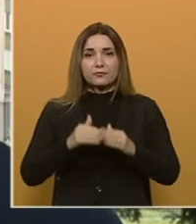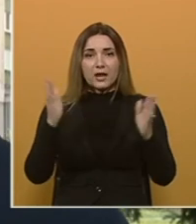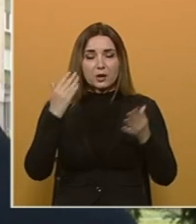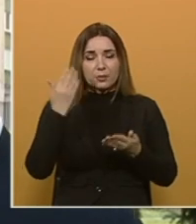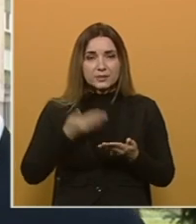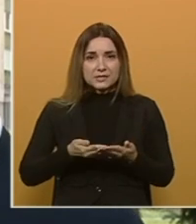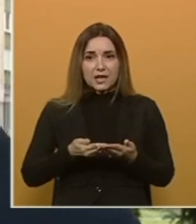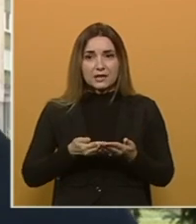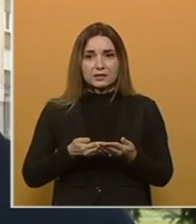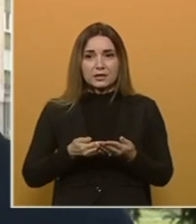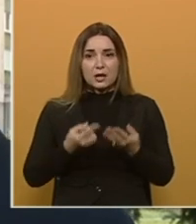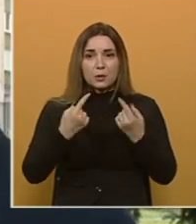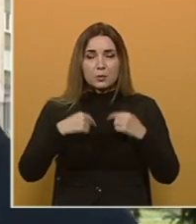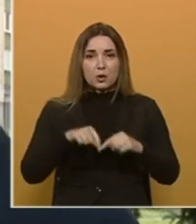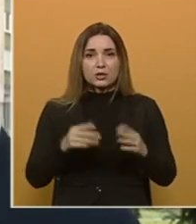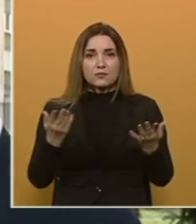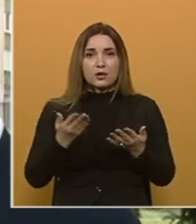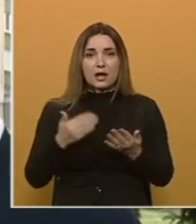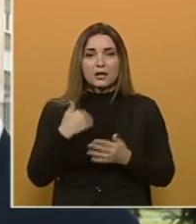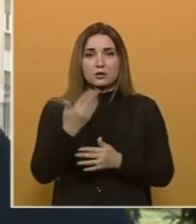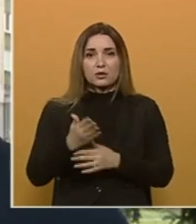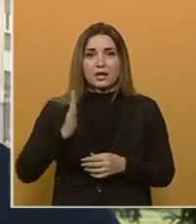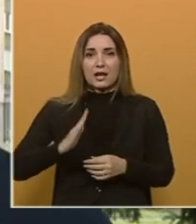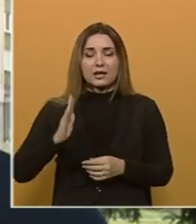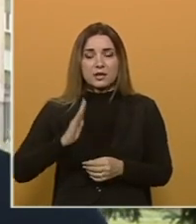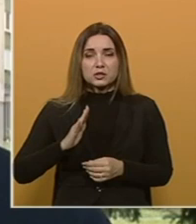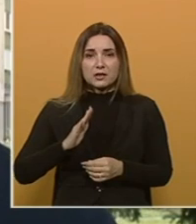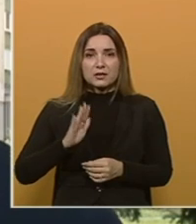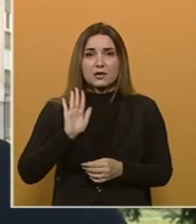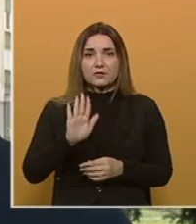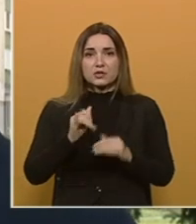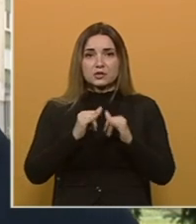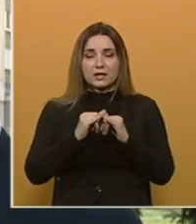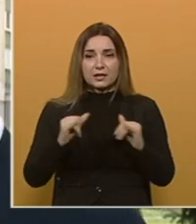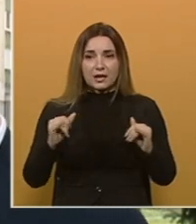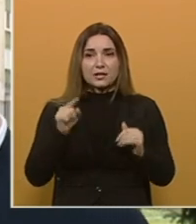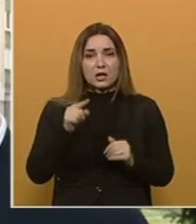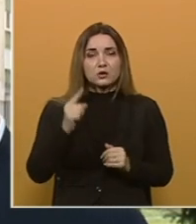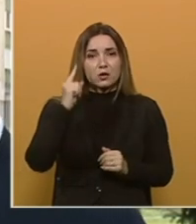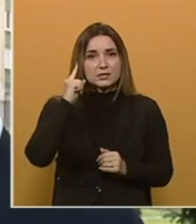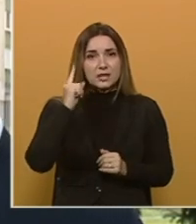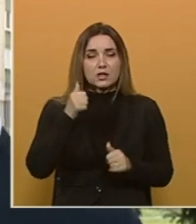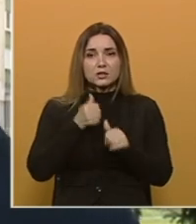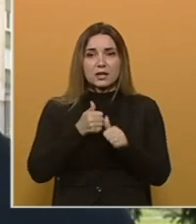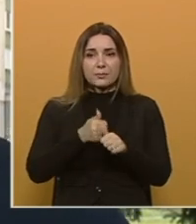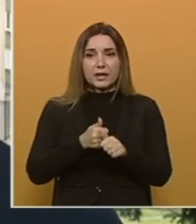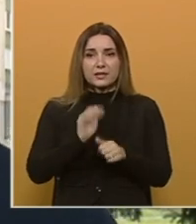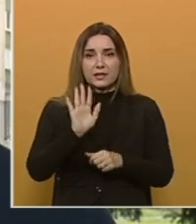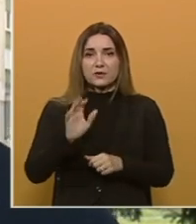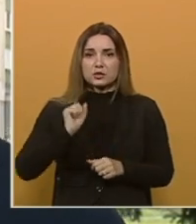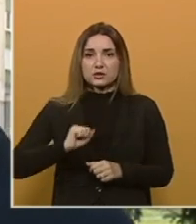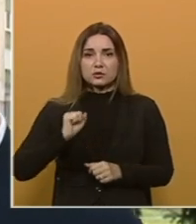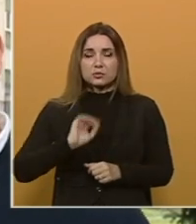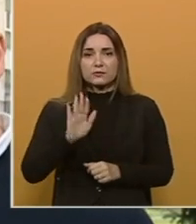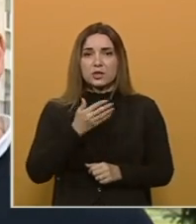priznanje, a pogotovo kada vam dodijeli građani vaše grada, to znači da prate vaš trud,